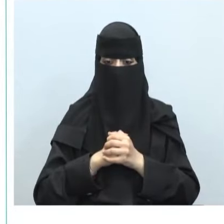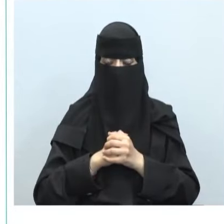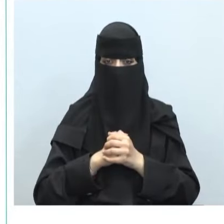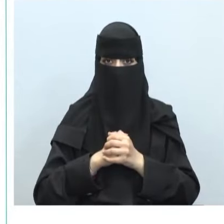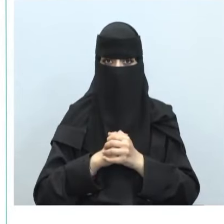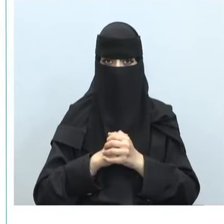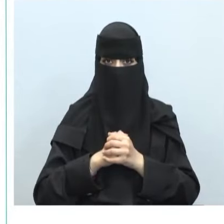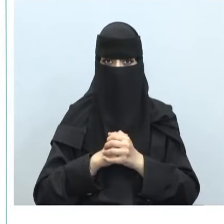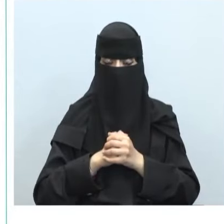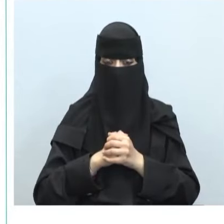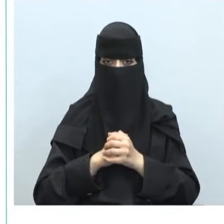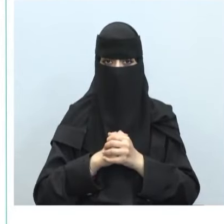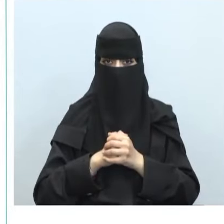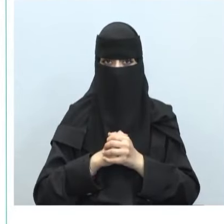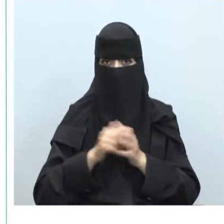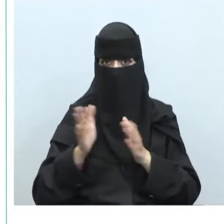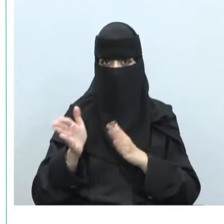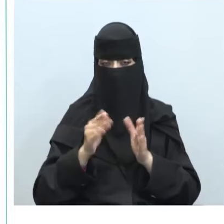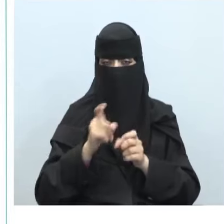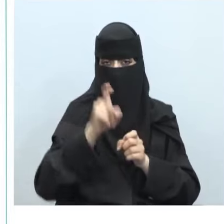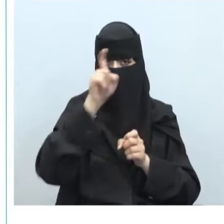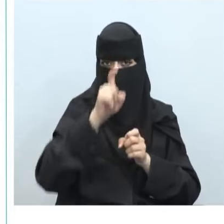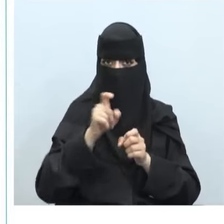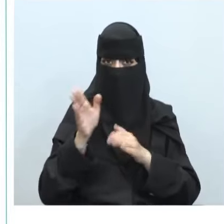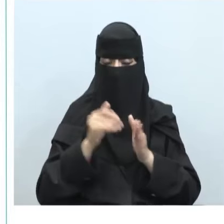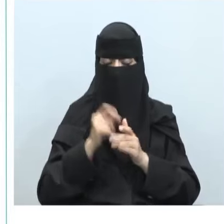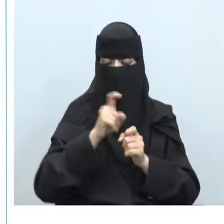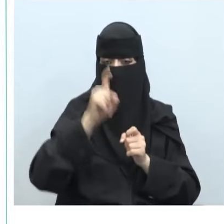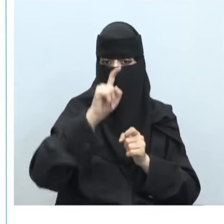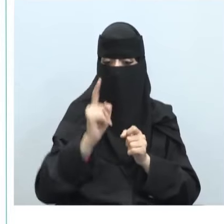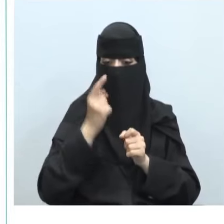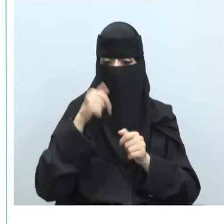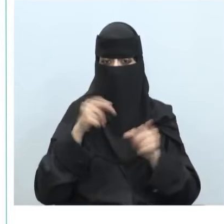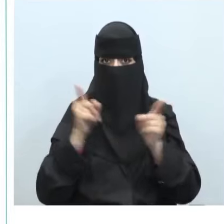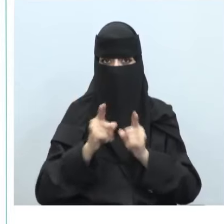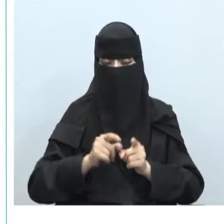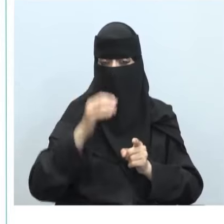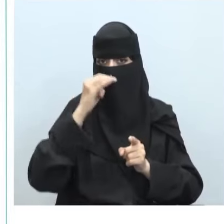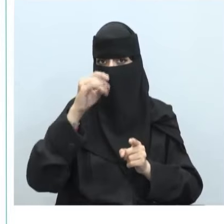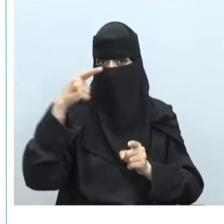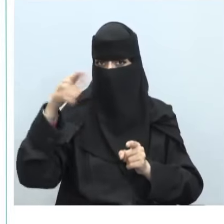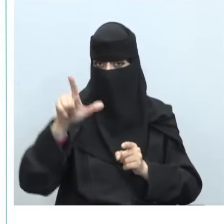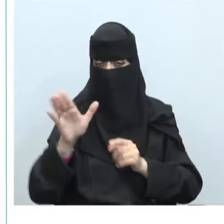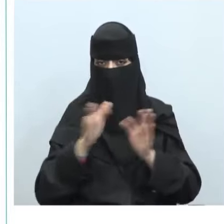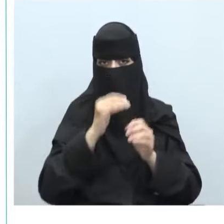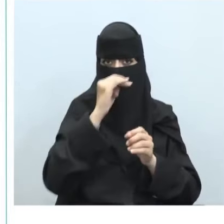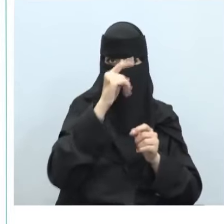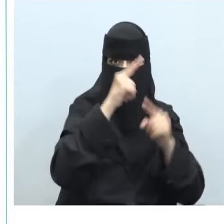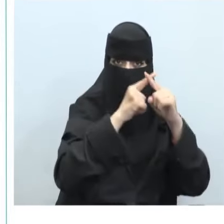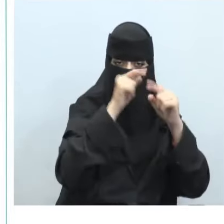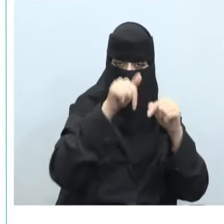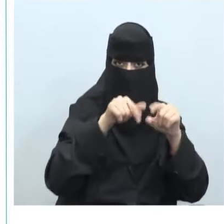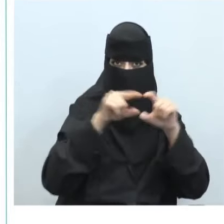نقوم بحل بعض تمارين هذا الدرس في السؤال الأول حدد الجملة الصحيحة والجملة